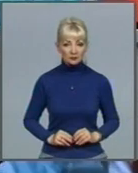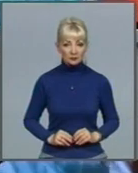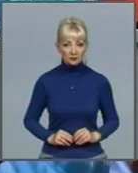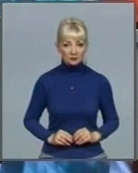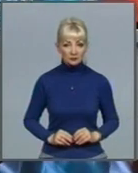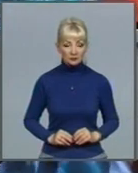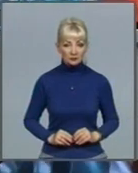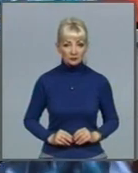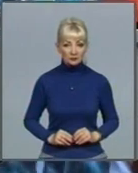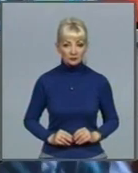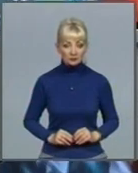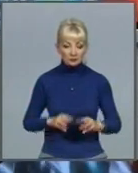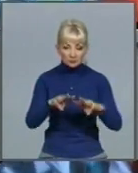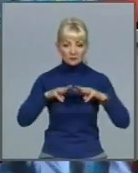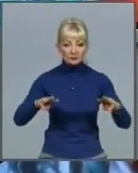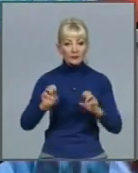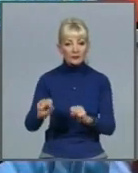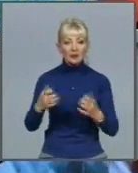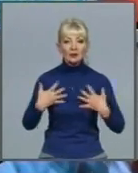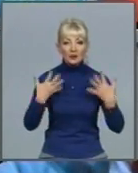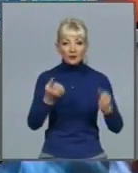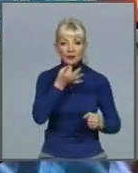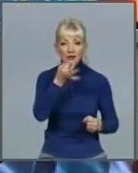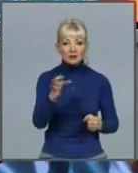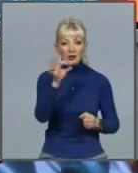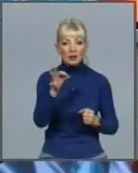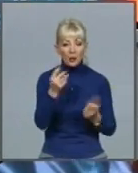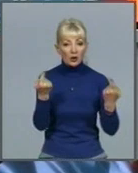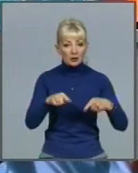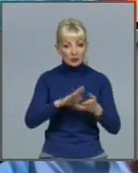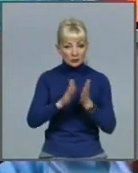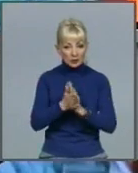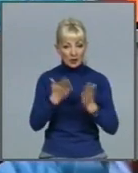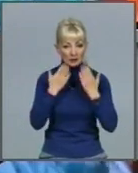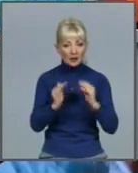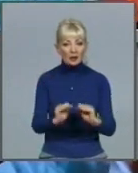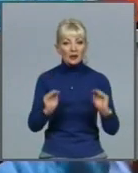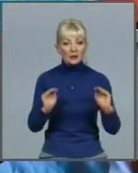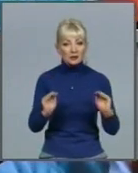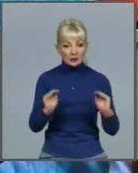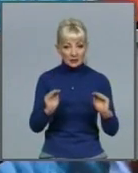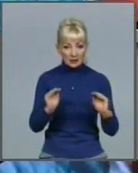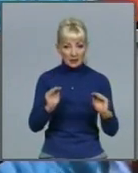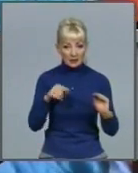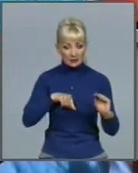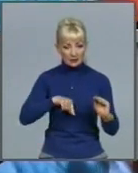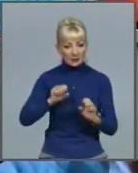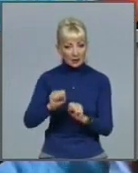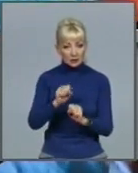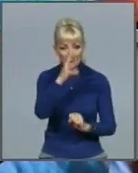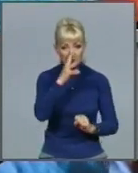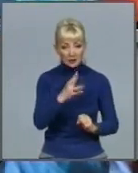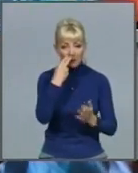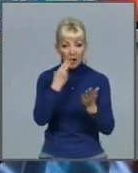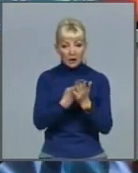У Міністерстві охорони здоров'я заявили про критичну ситуацію стосовно дитячої імунізації. За останній квартал показник щеплень суттєво